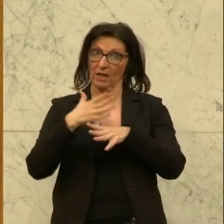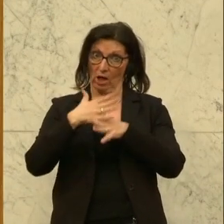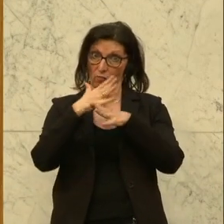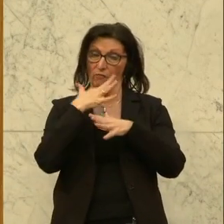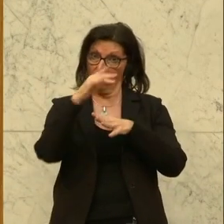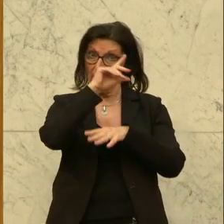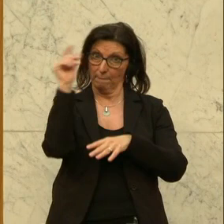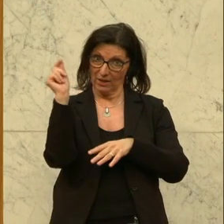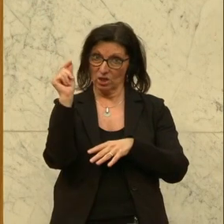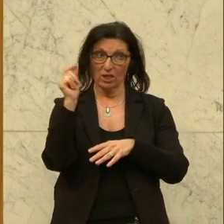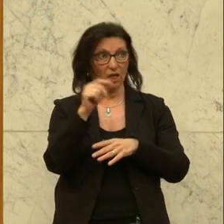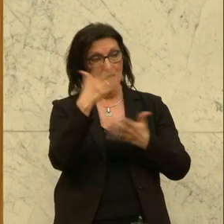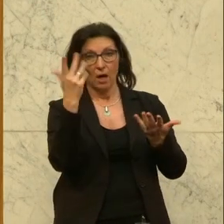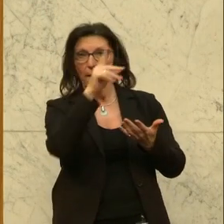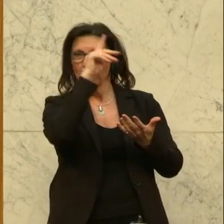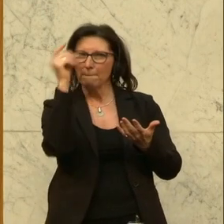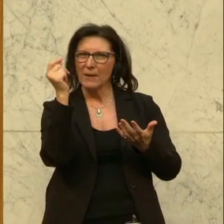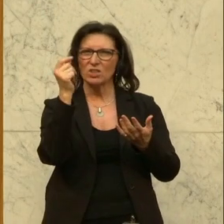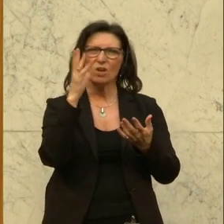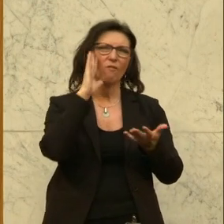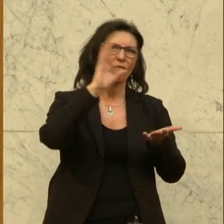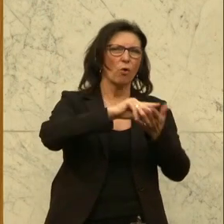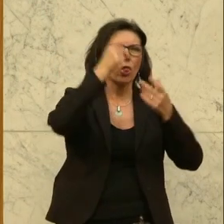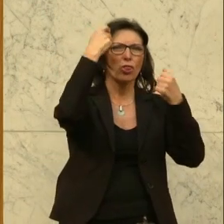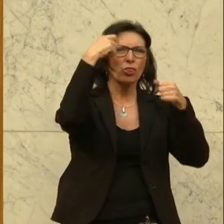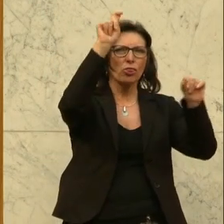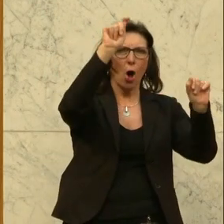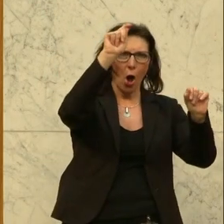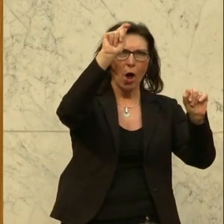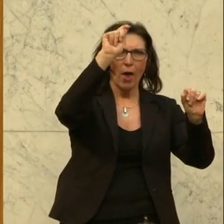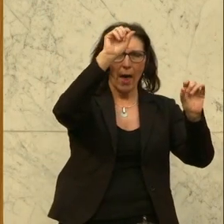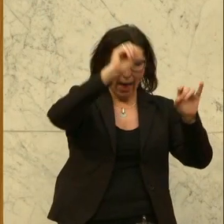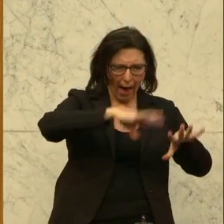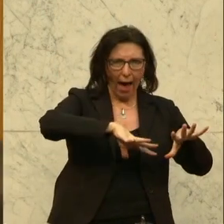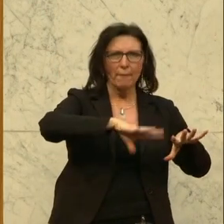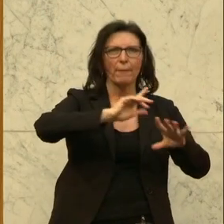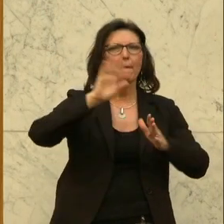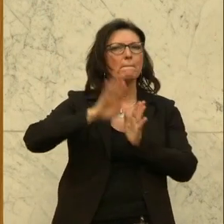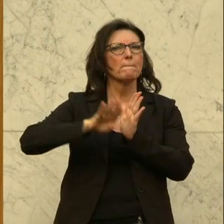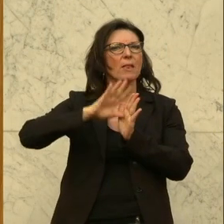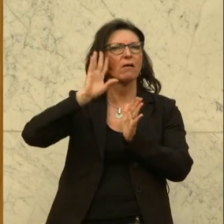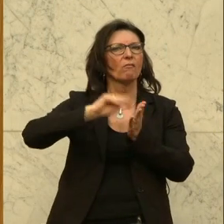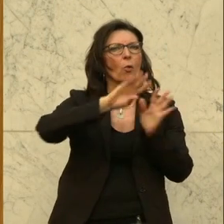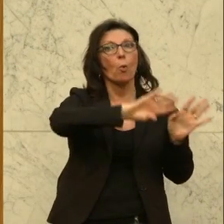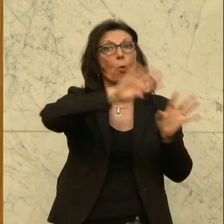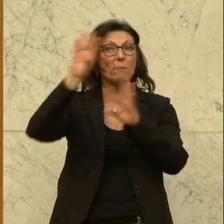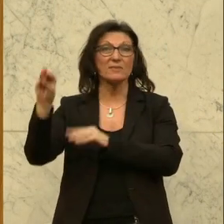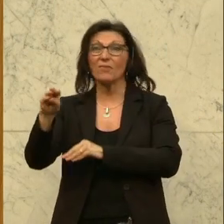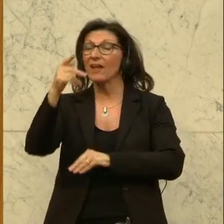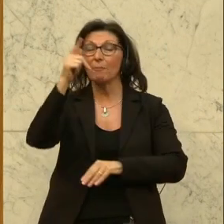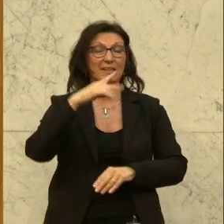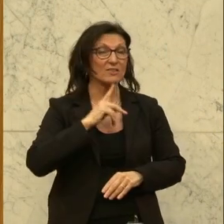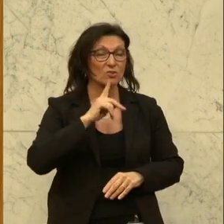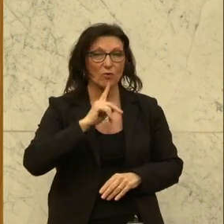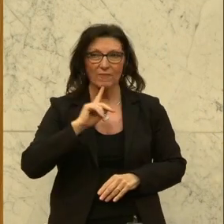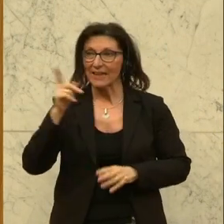aus teuren Wohnungen rauszukommen in günstigere Wohnungen. Aber das allein reicht nicht. Denn das Gesetz und nicht irgendein